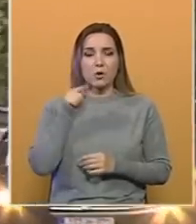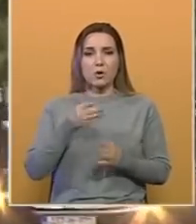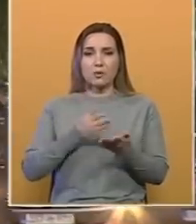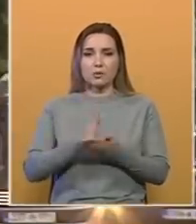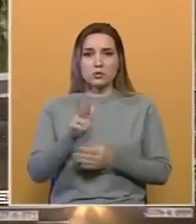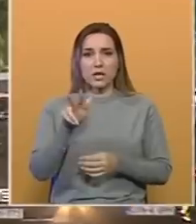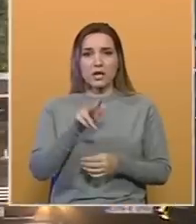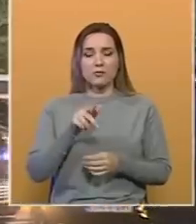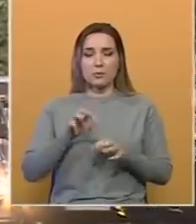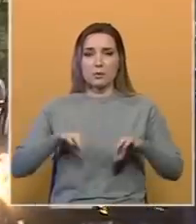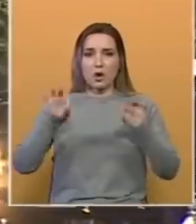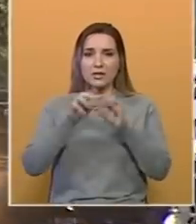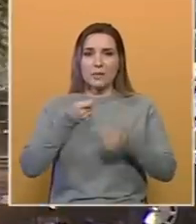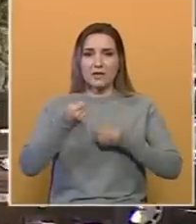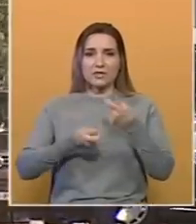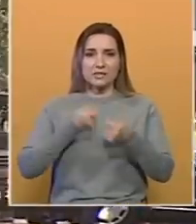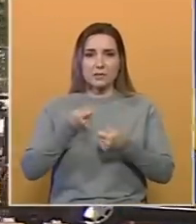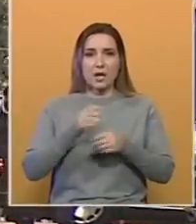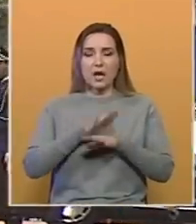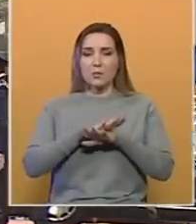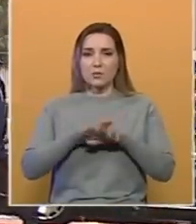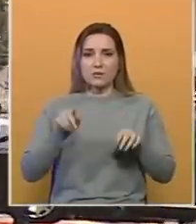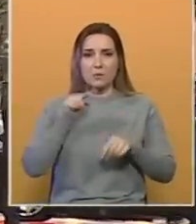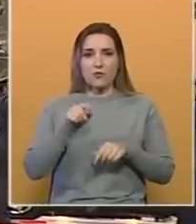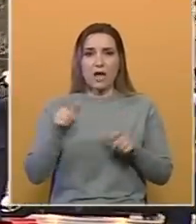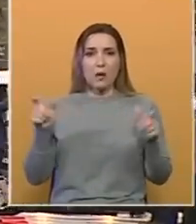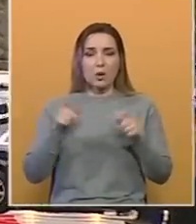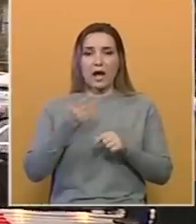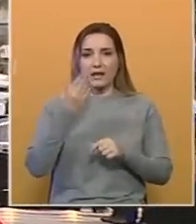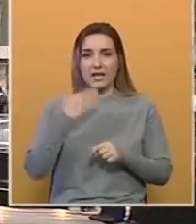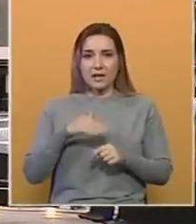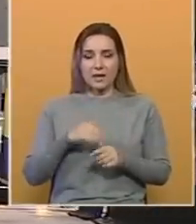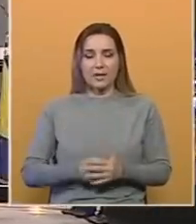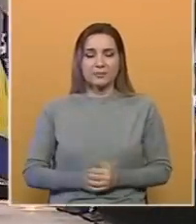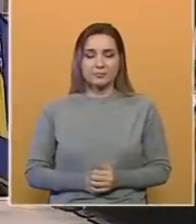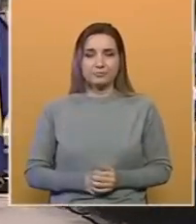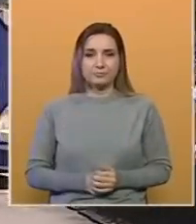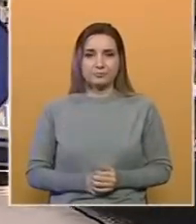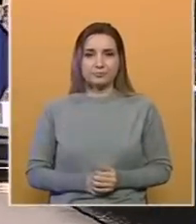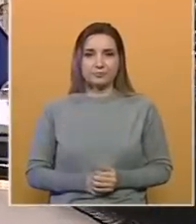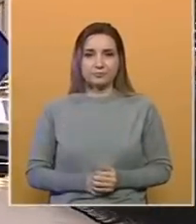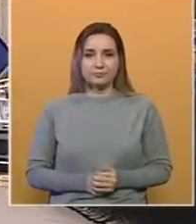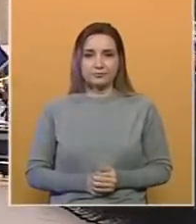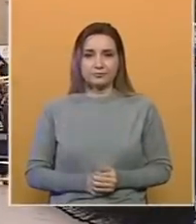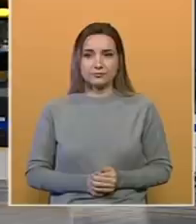ovom slučaju projektima i investicijama, po svemu sudeći blokade nema, poručuju analitičari.